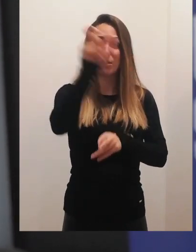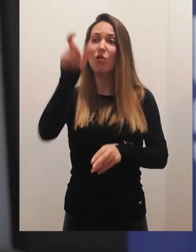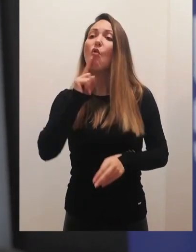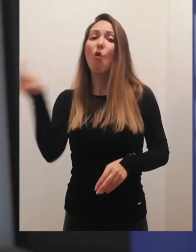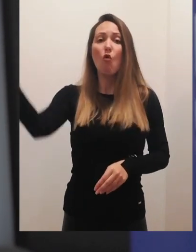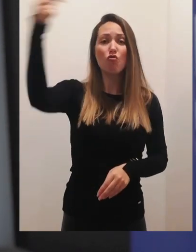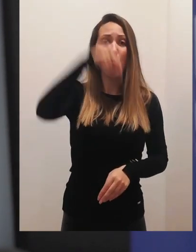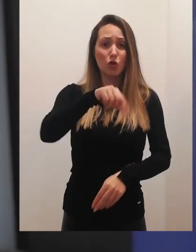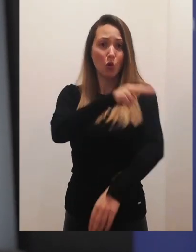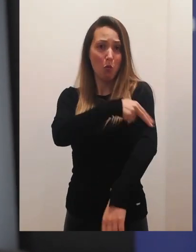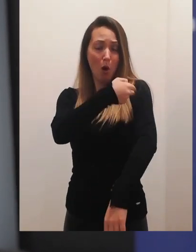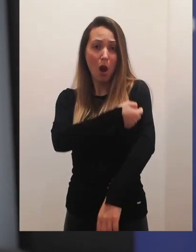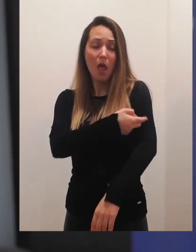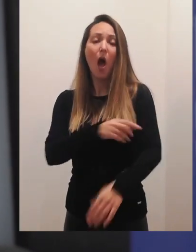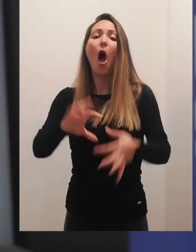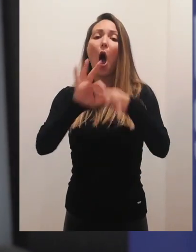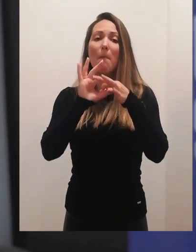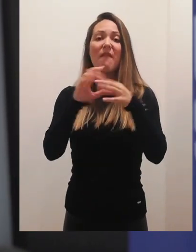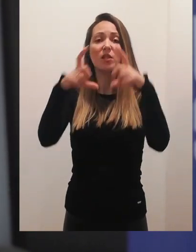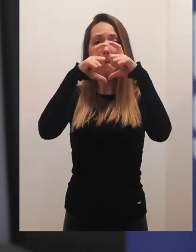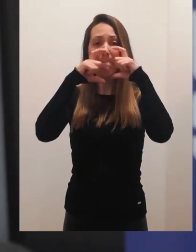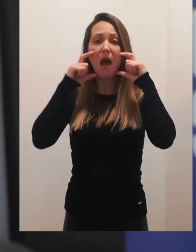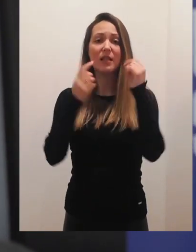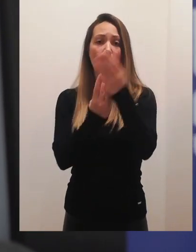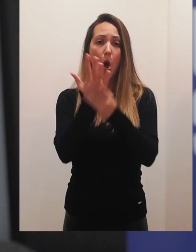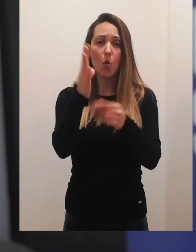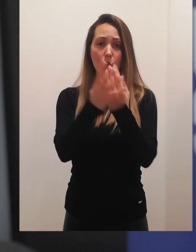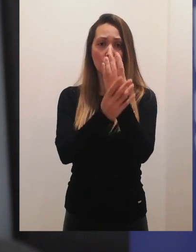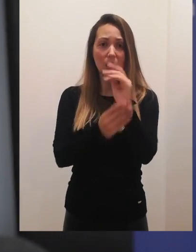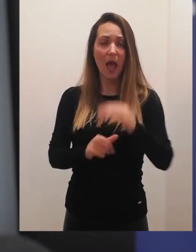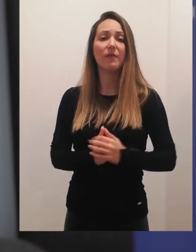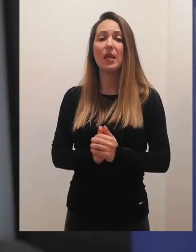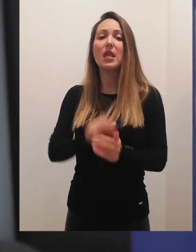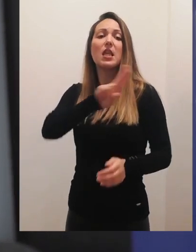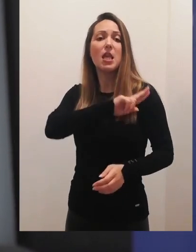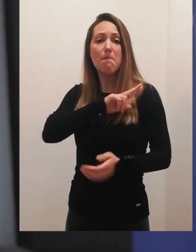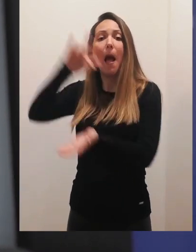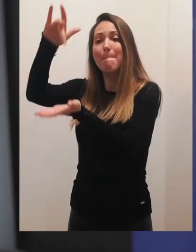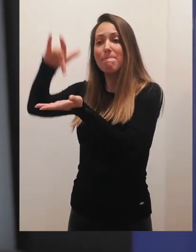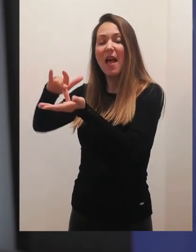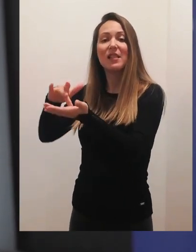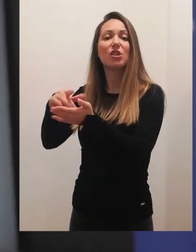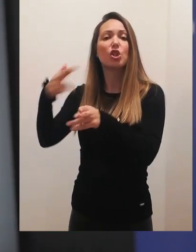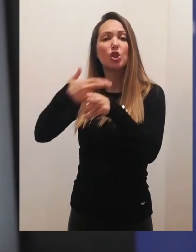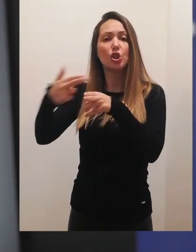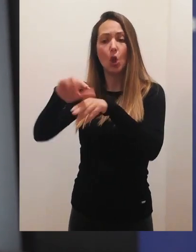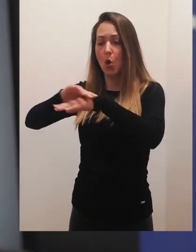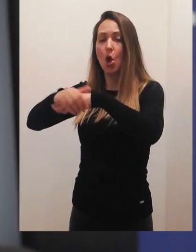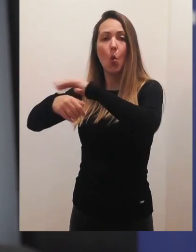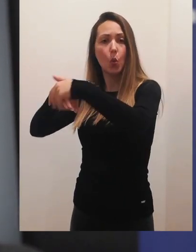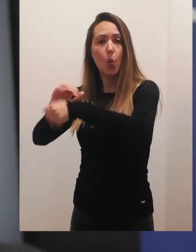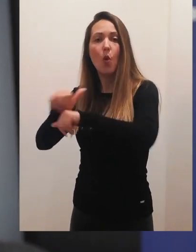dolaze na institut, obavezno im se masku, zaštitne rukavice, postoje određena mesta gdje će se uraditi infekcija ruku,